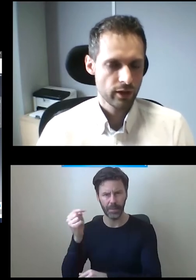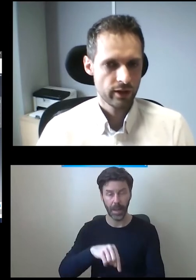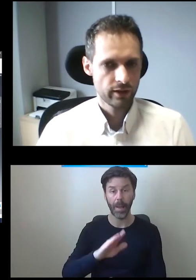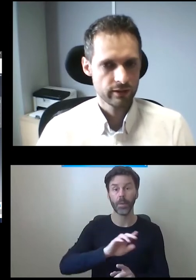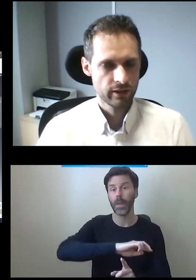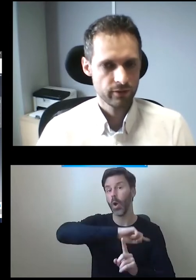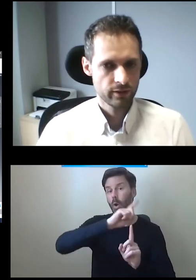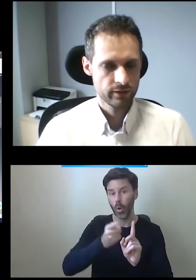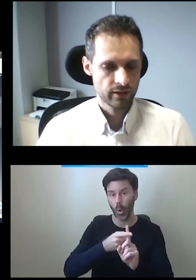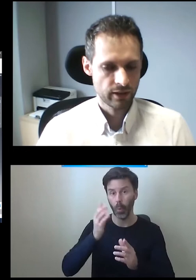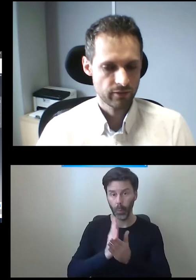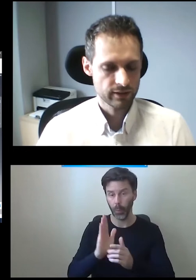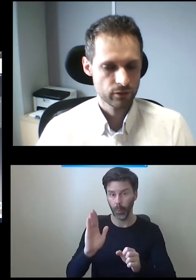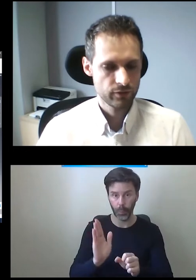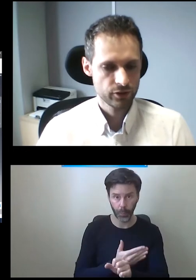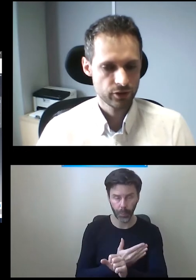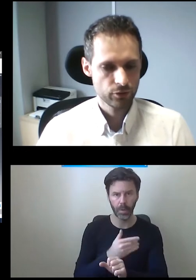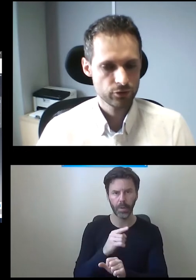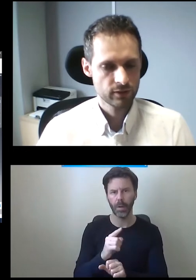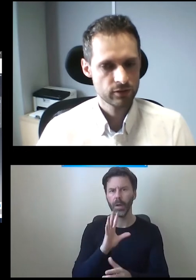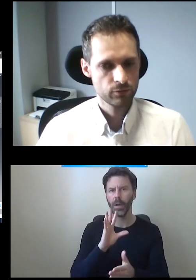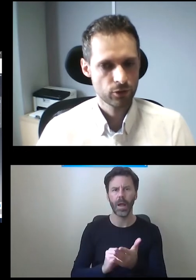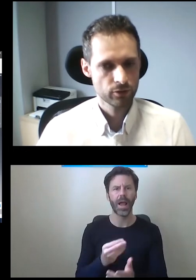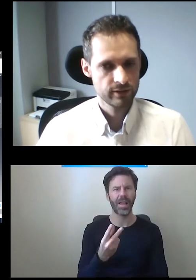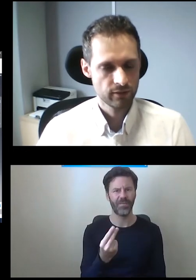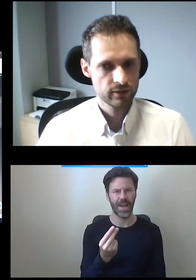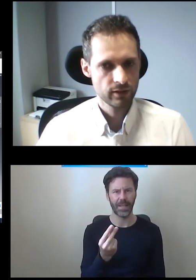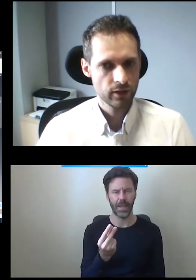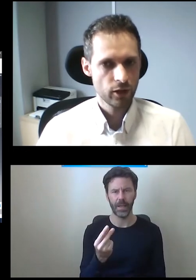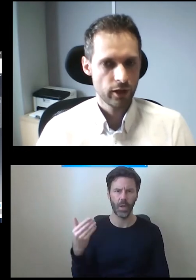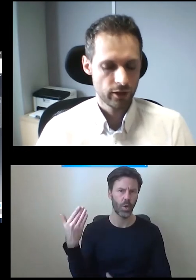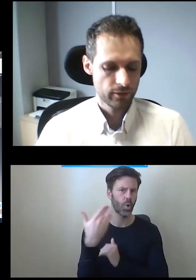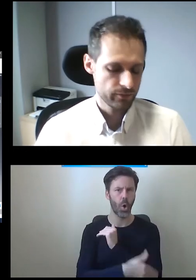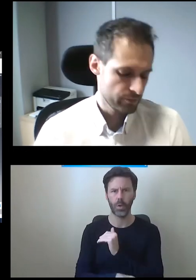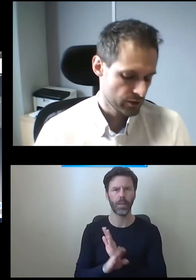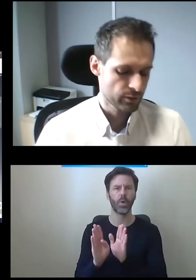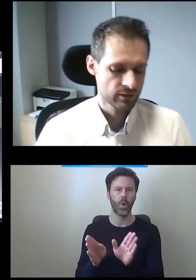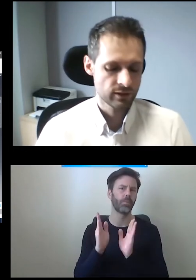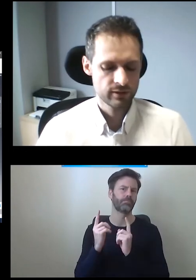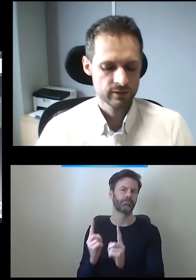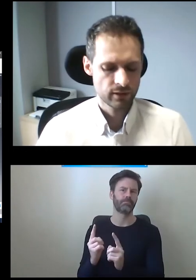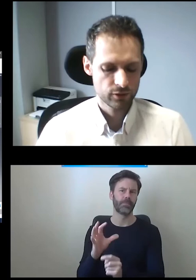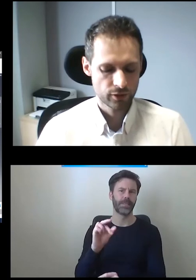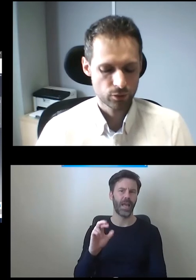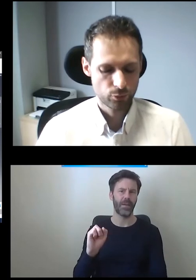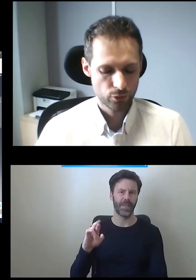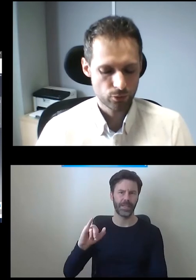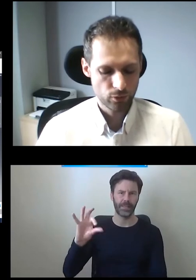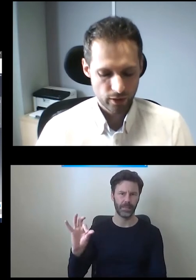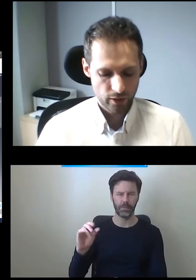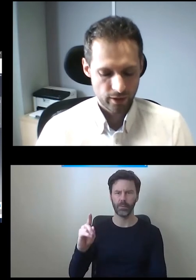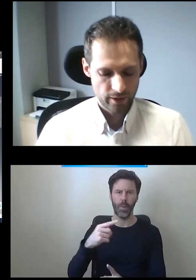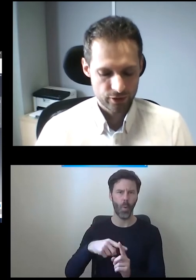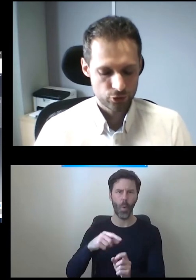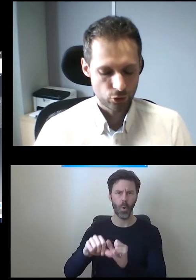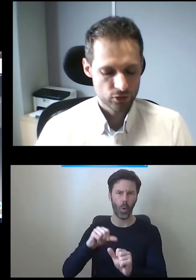ta gwaranza tą windę się kończy, wtedy są tylko serwisy, windę trzeba serwisować co pół roku.